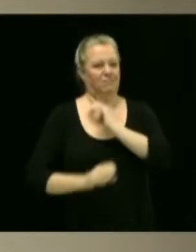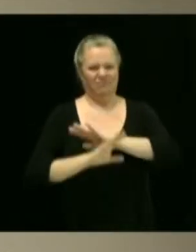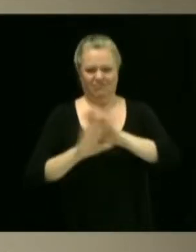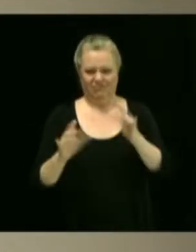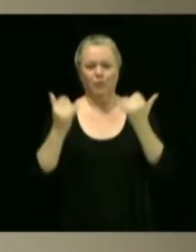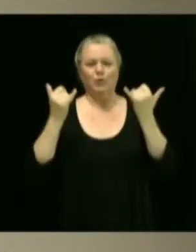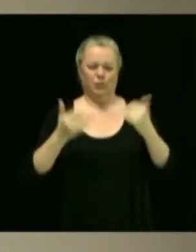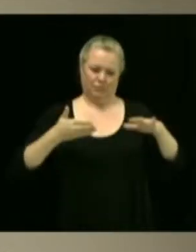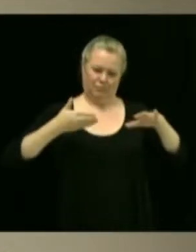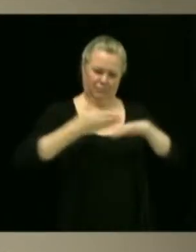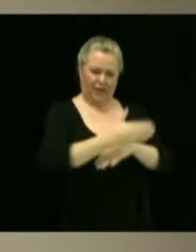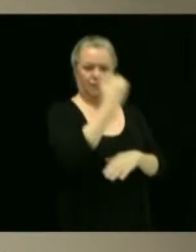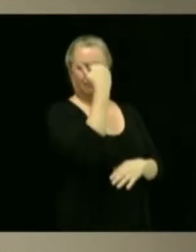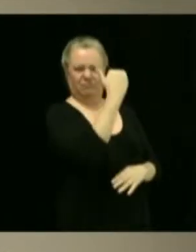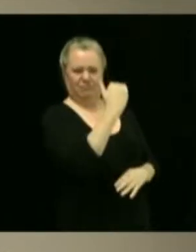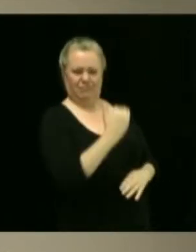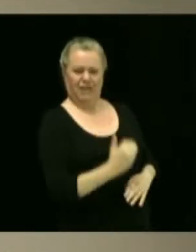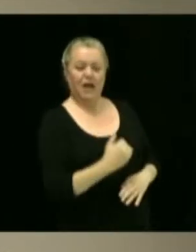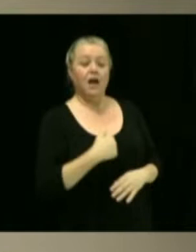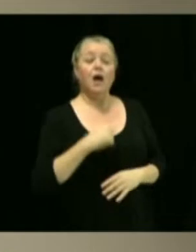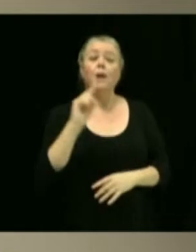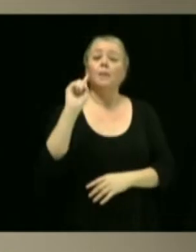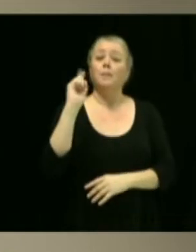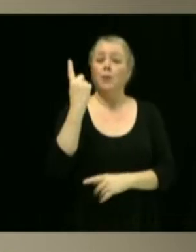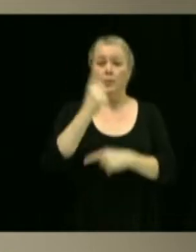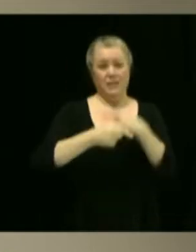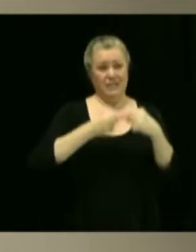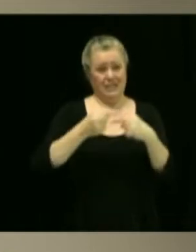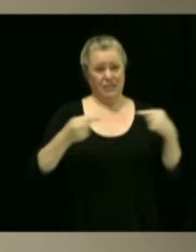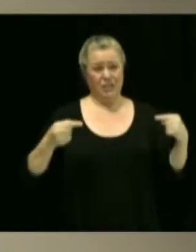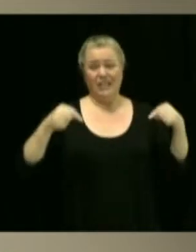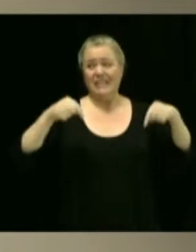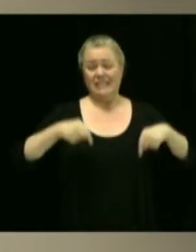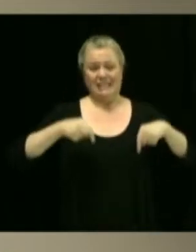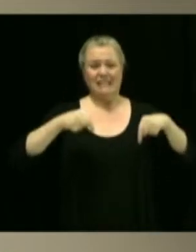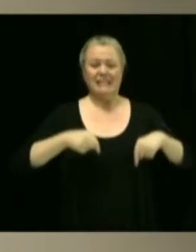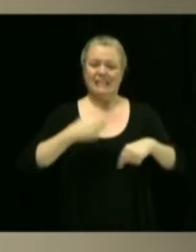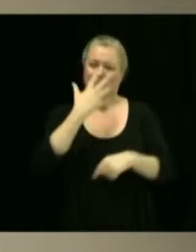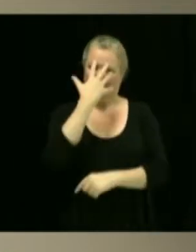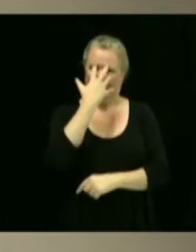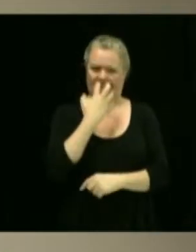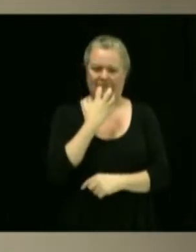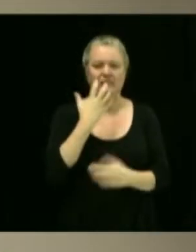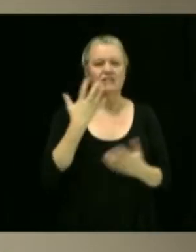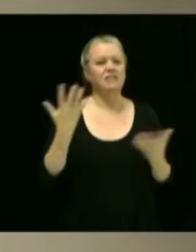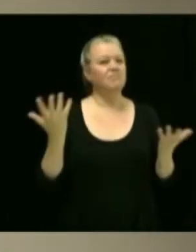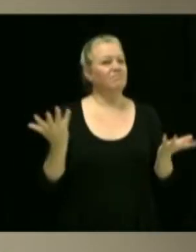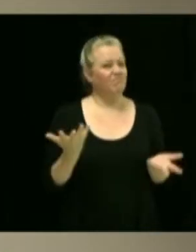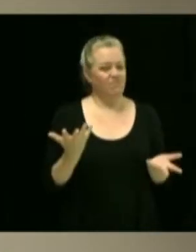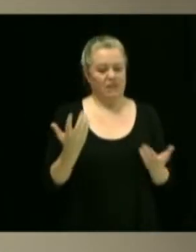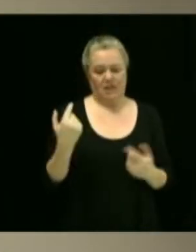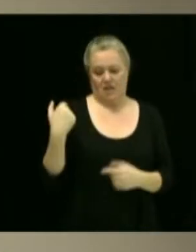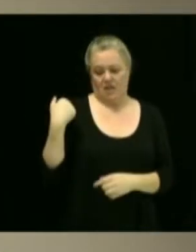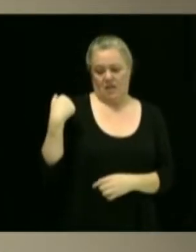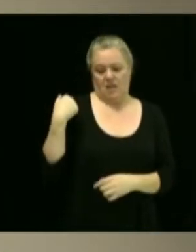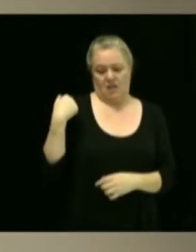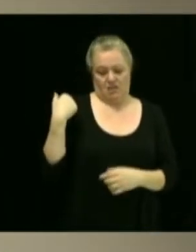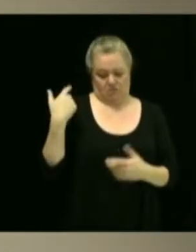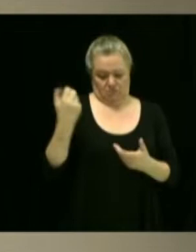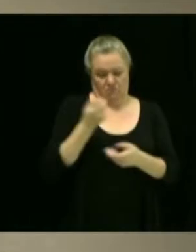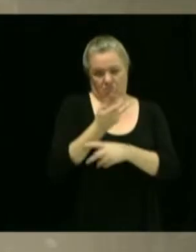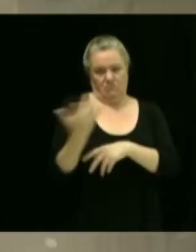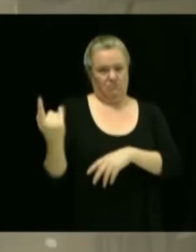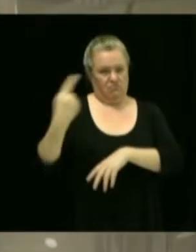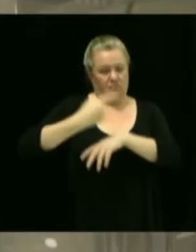une tristesse assez incroyable pour Victorieville, alors qu'on a perdu au cours des derniers jours William Bill